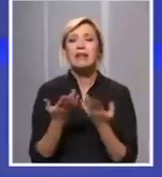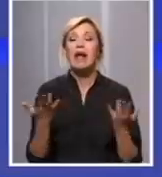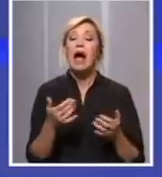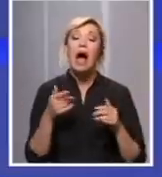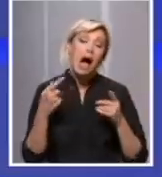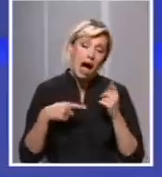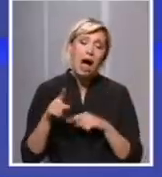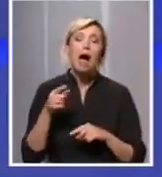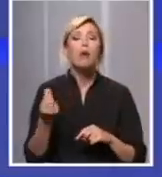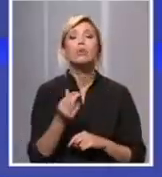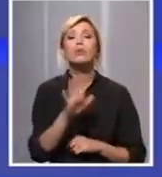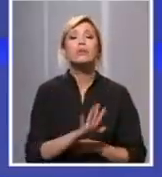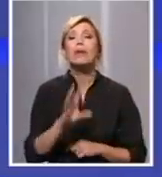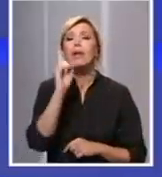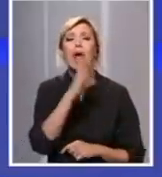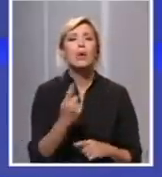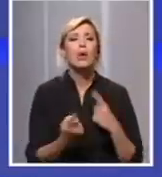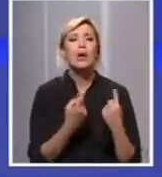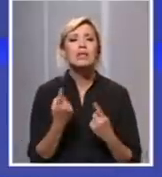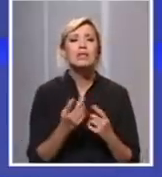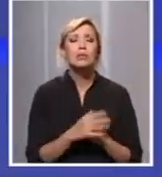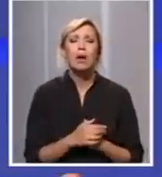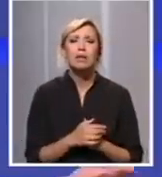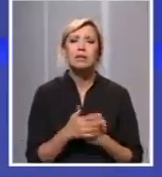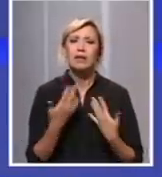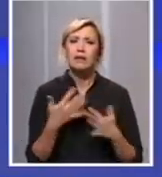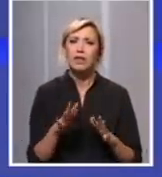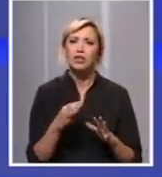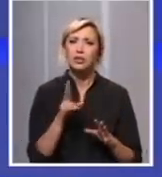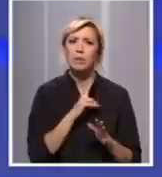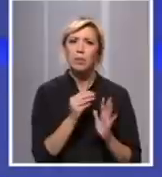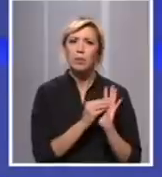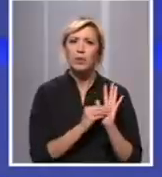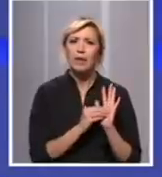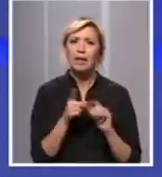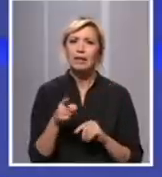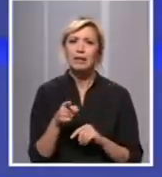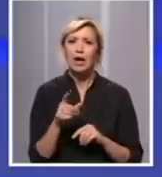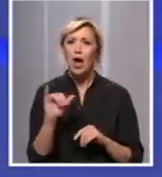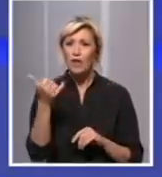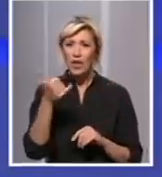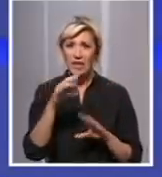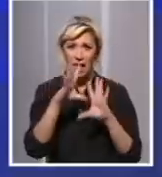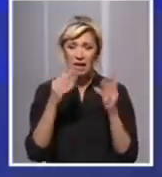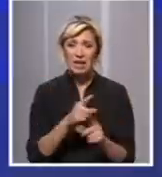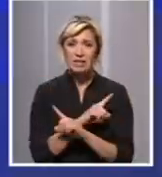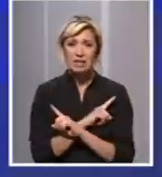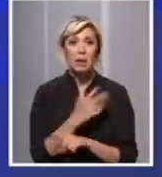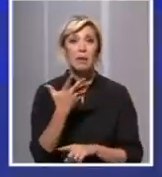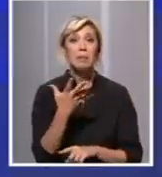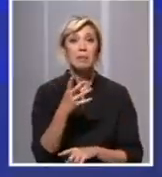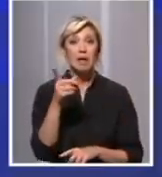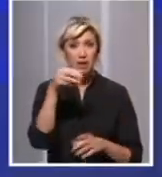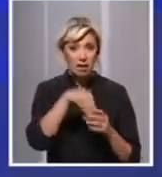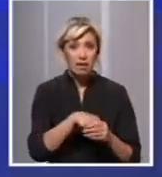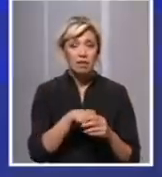u Srbiji najtežavstven u Beogradu? Mi smo imali podatak, noću se je od ovih 11 pet smrtnih slučaje u stvari u Novom Pazaru, li? Jesu, jesu. Pa